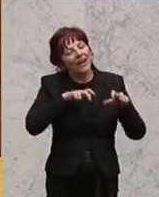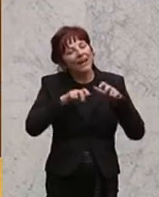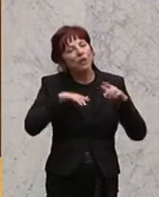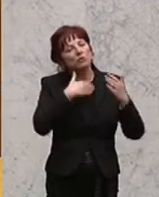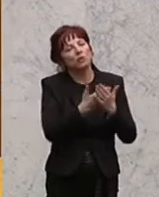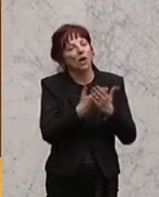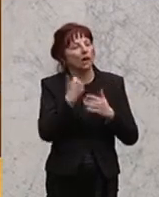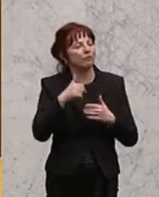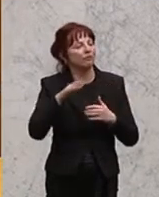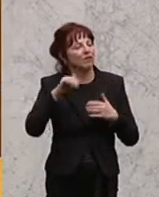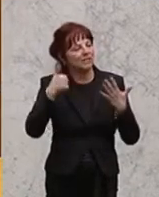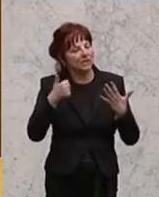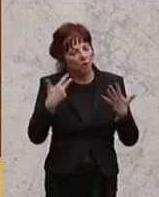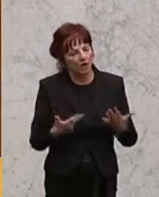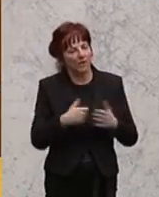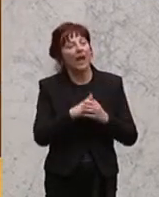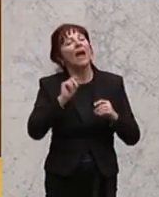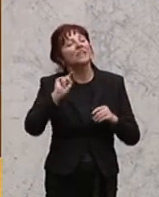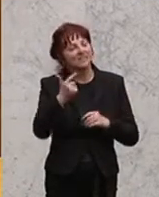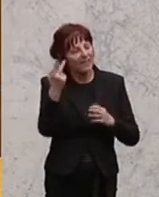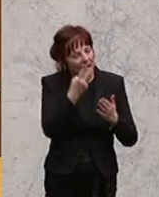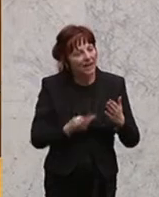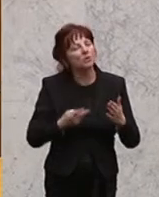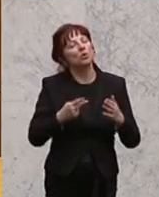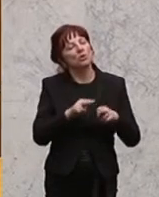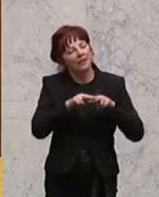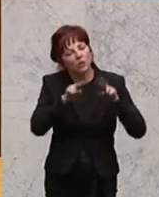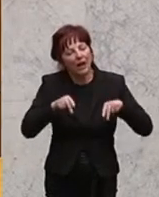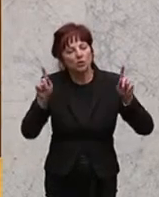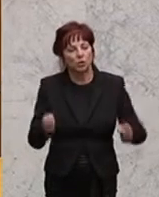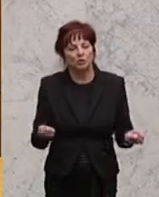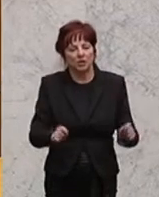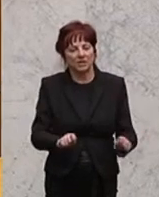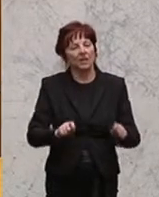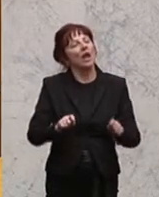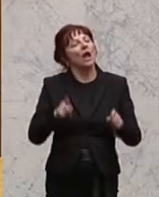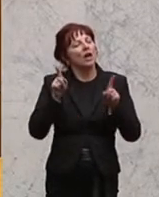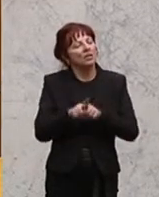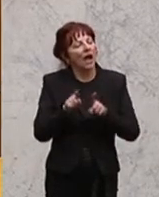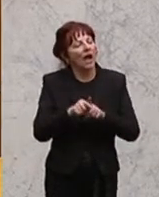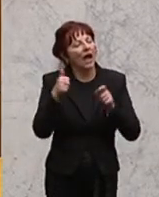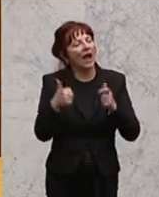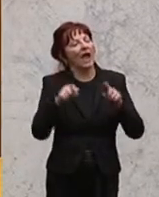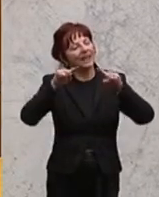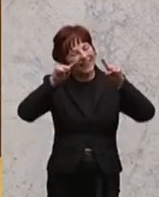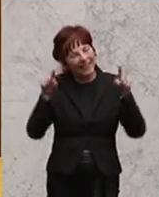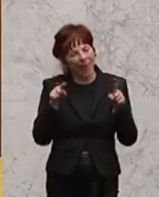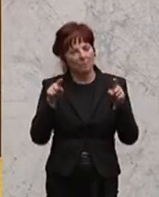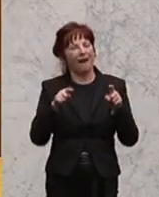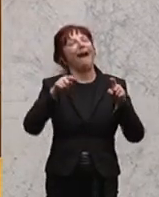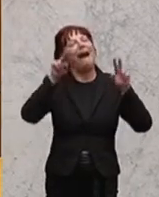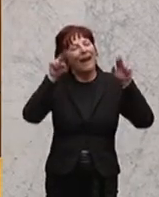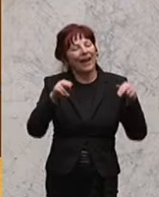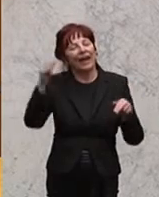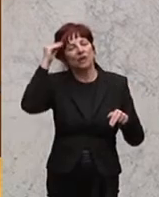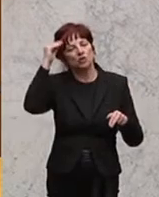Nationalrat wurde in zweiter Lesung beschließen. Erstens in Paragraf 24, Absatz 4 wird im Klammerausdruck Rechtsschule durch den